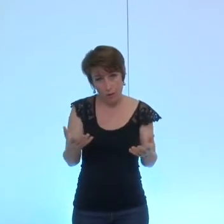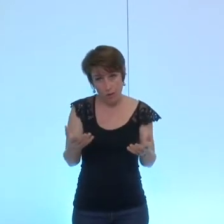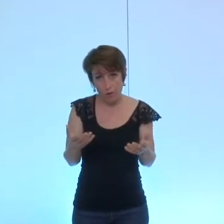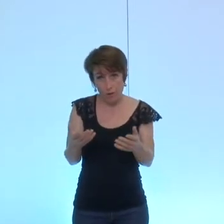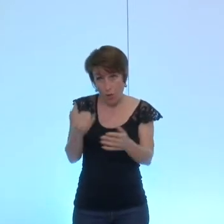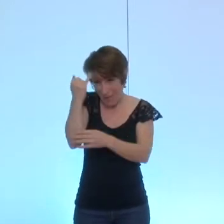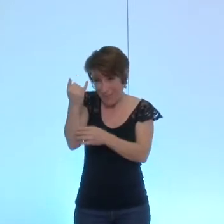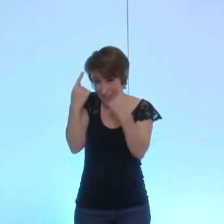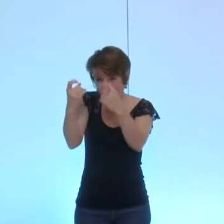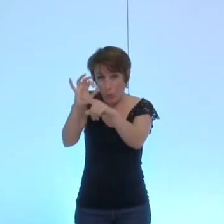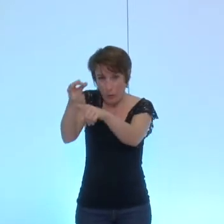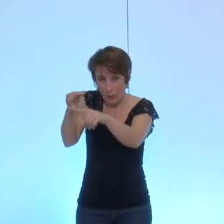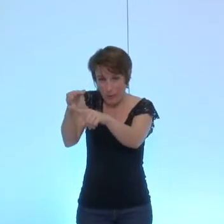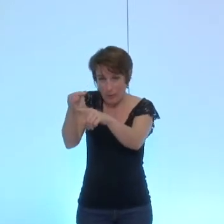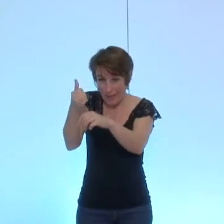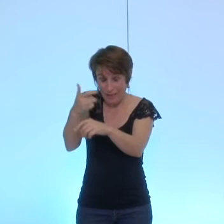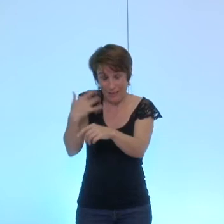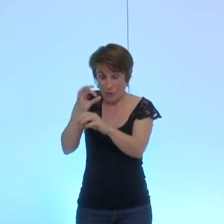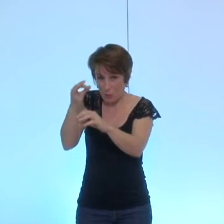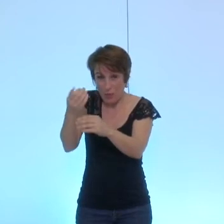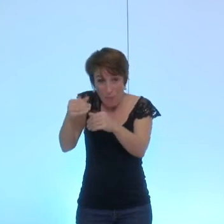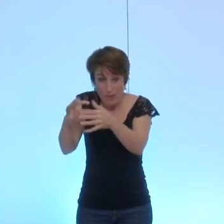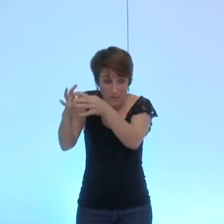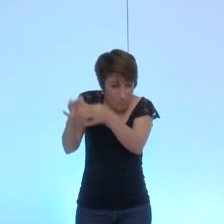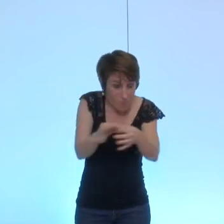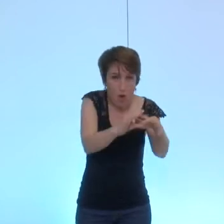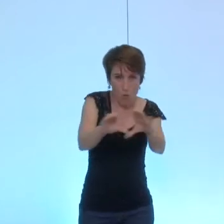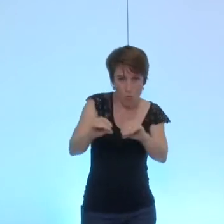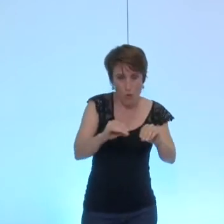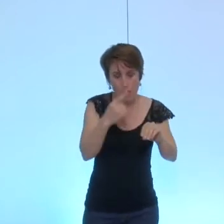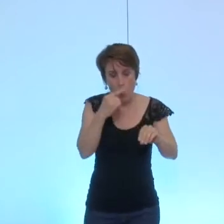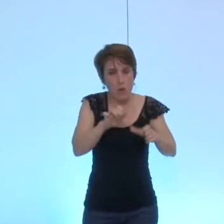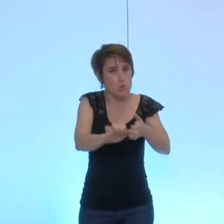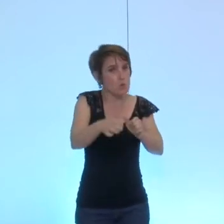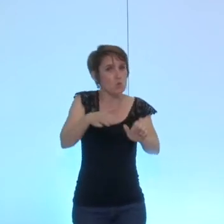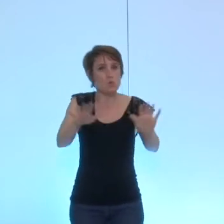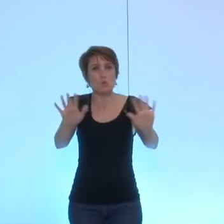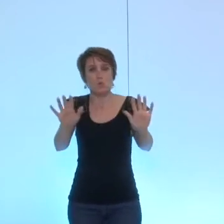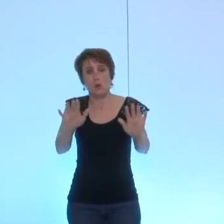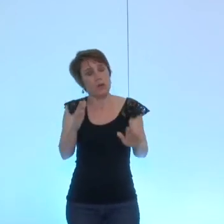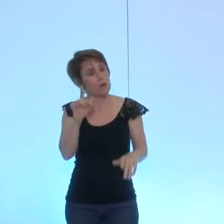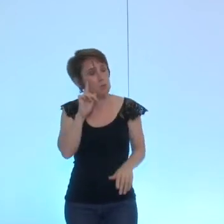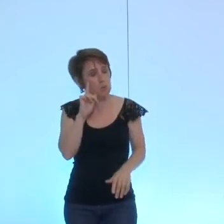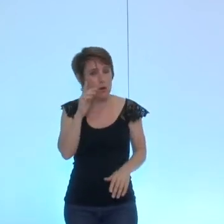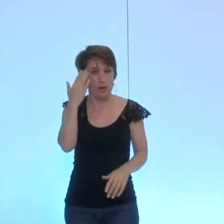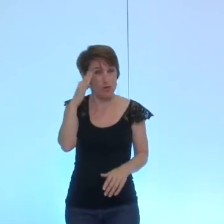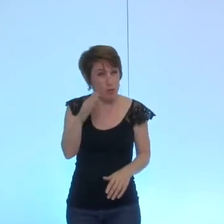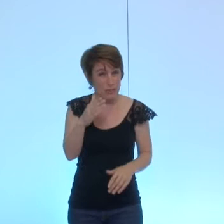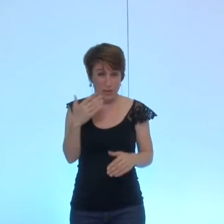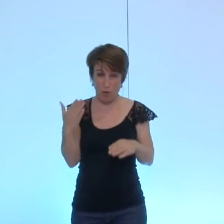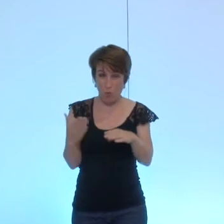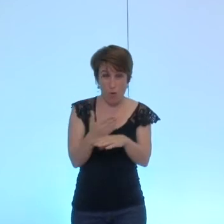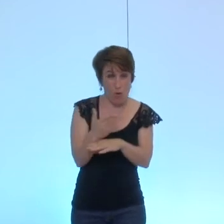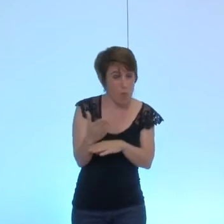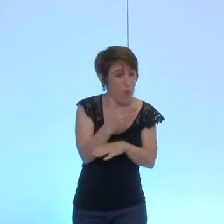séduisante sur le papier mais qu'en pratique je reste extrêmement frileux sur ce sujet parce que je connais la difficulté pour faire émerger et porter autour